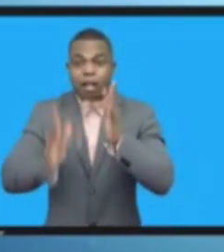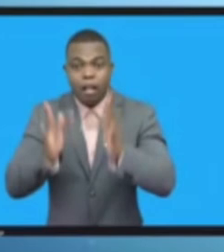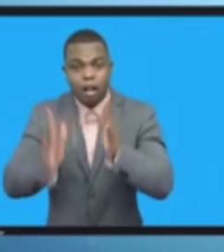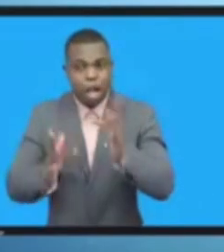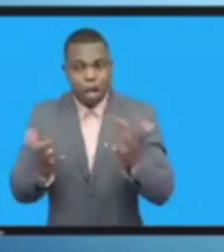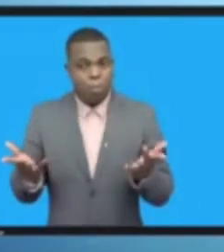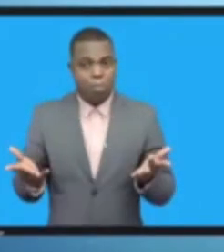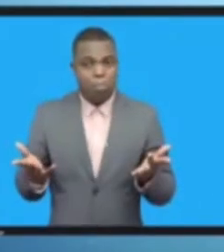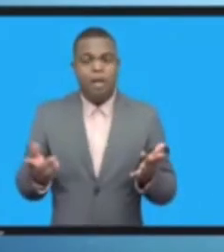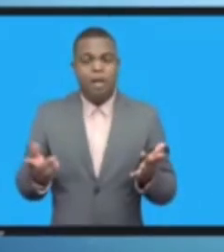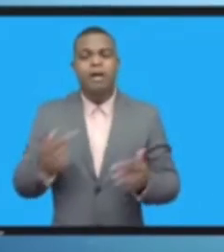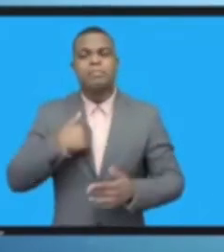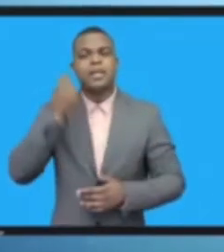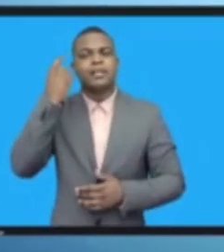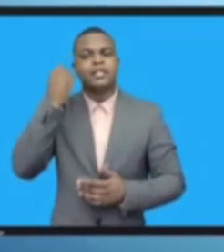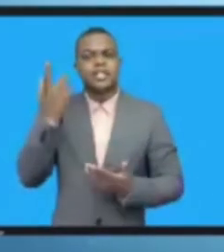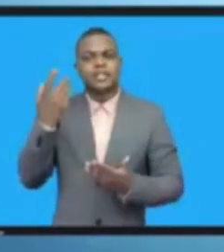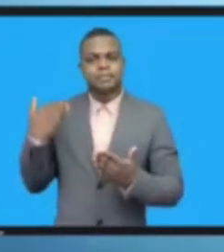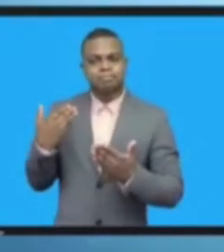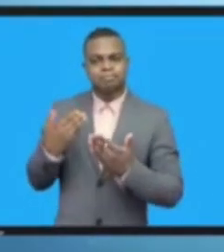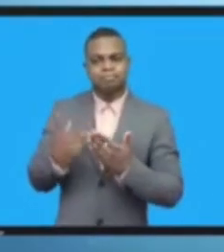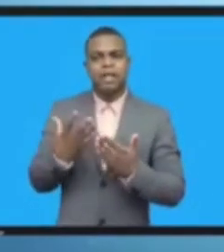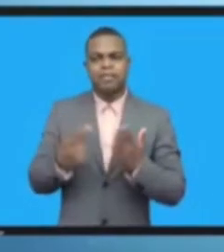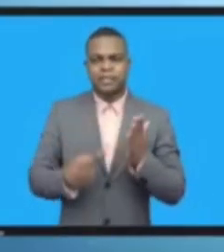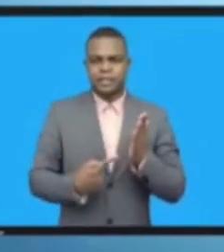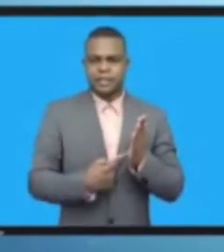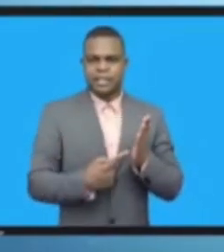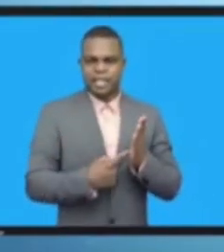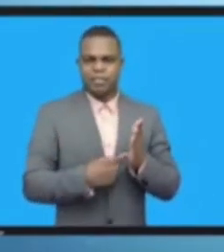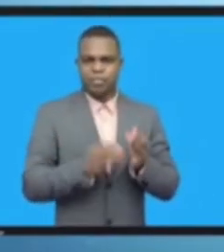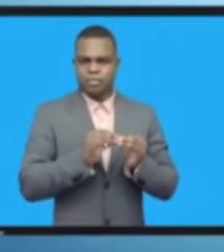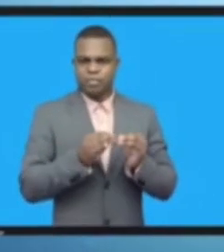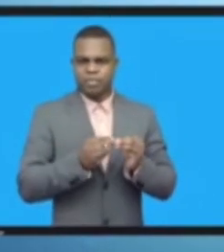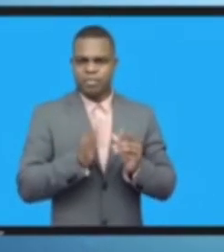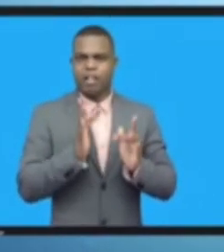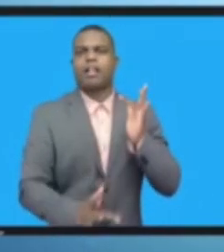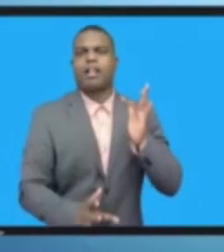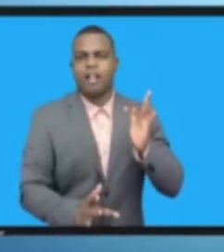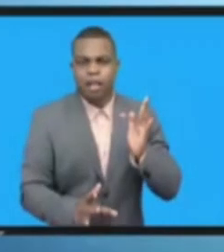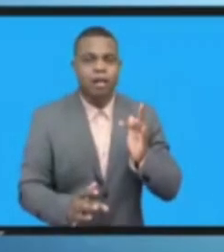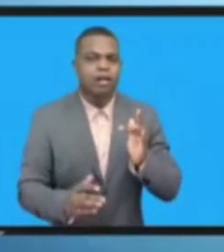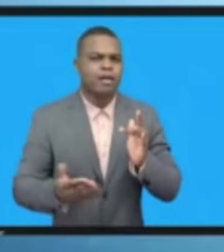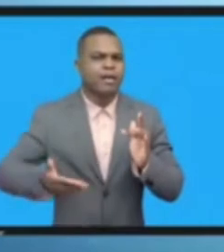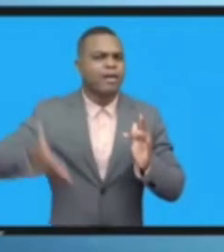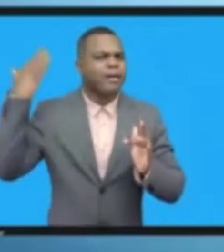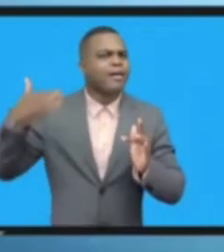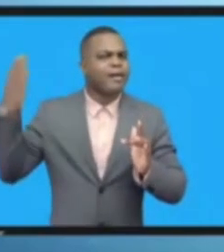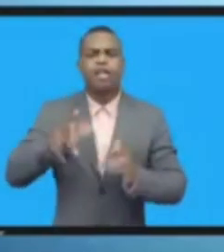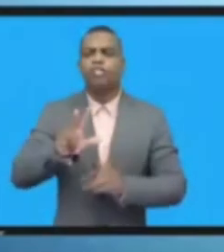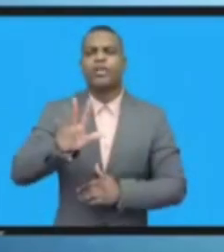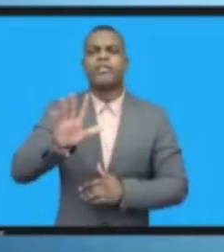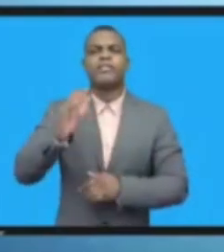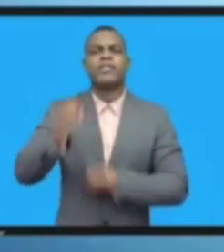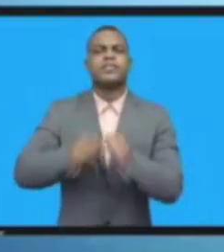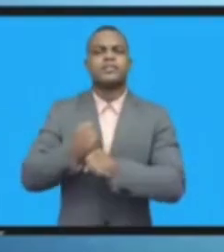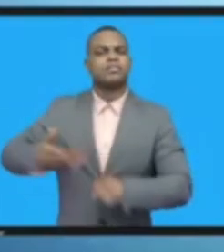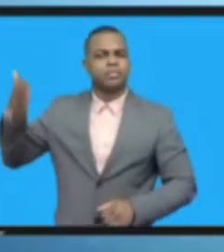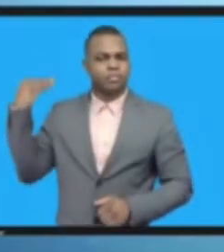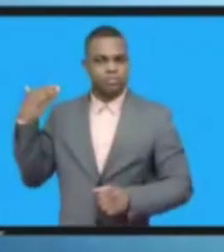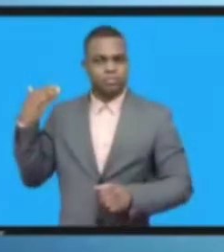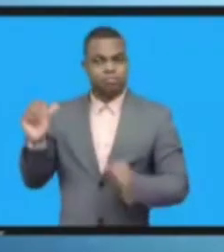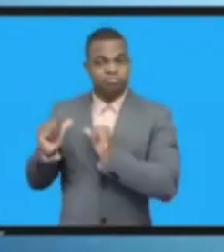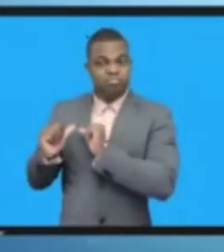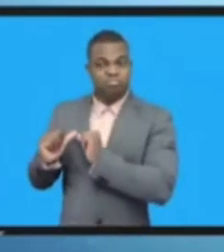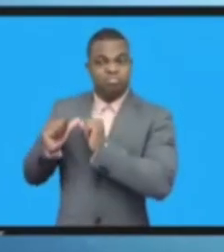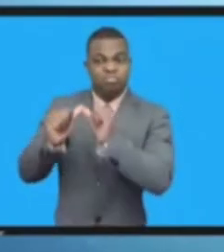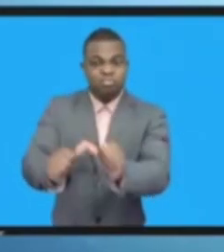من خلال نموذج أصحاب المصلحة المتعددين تمكننا من القيام بهذا الأمر